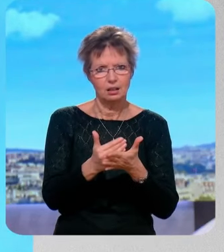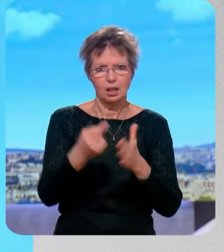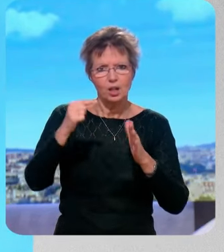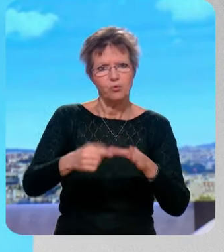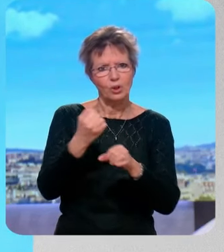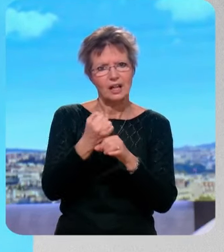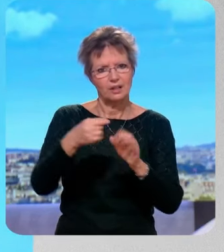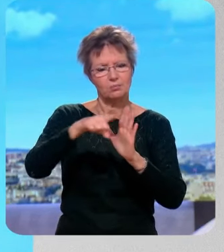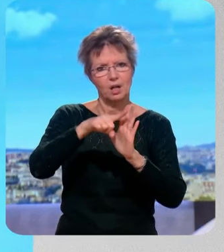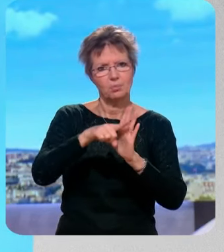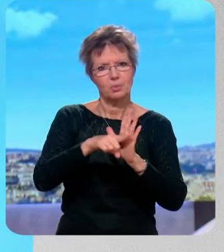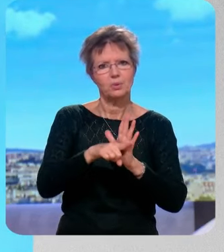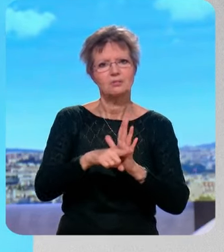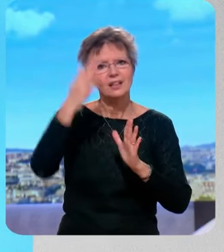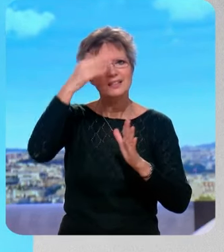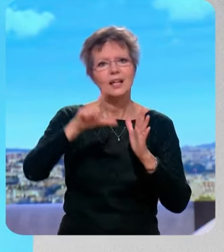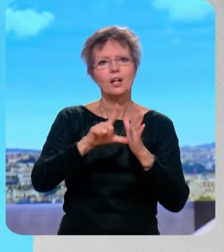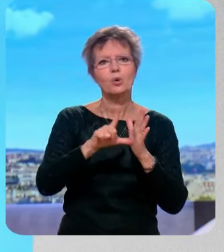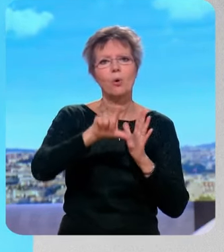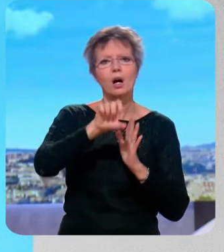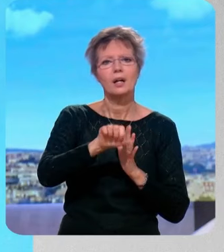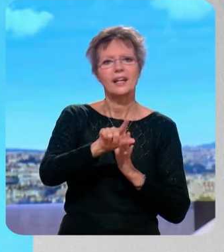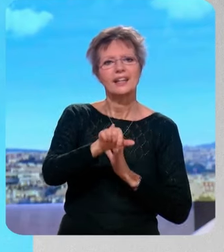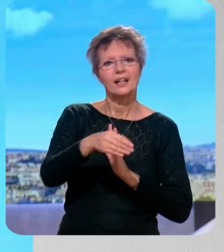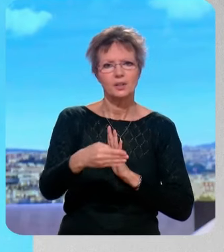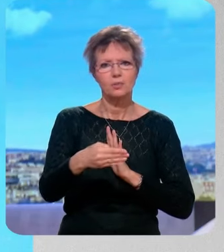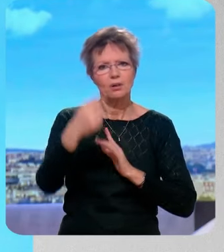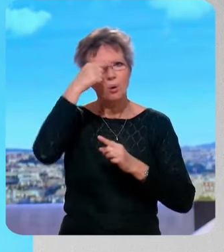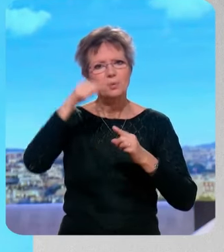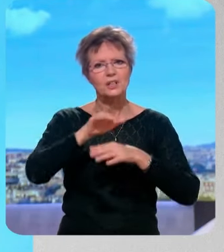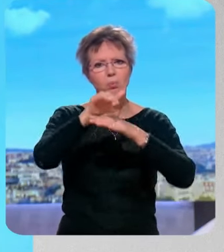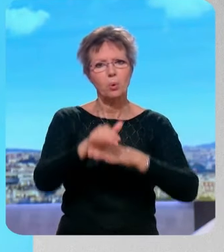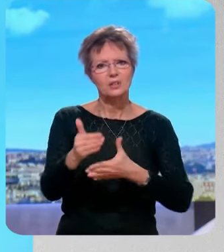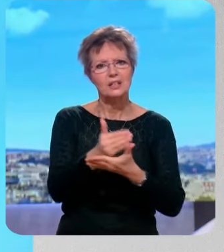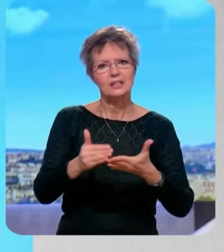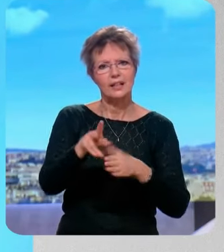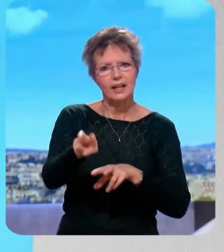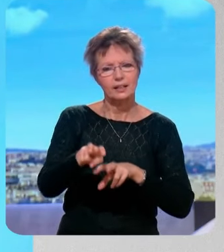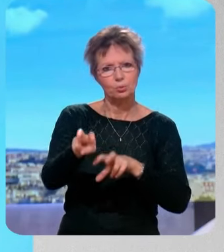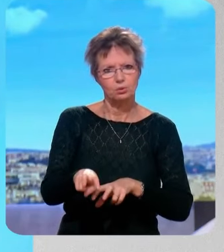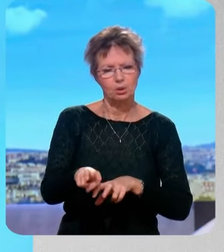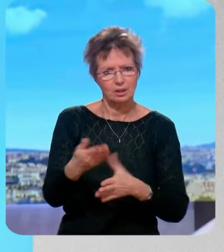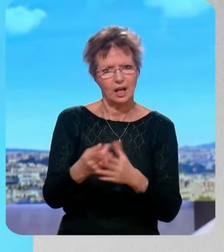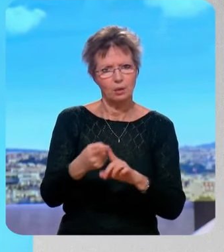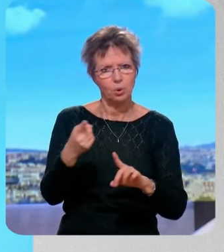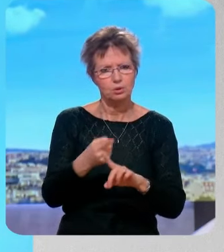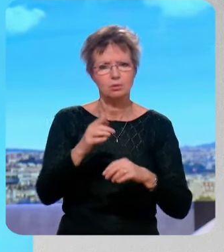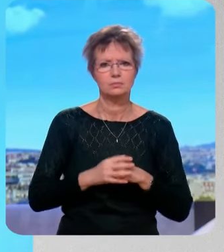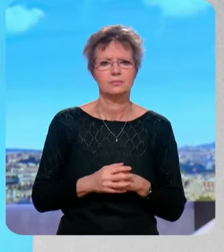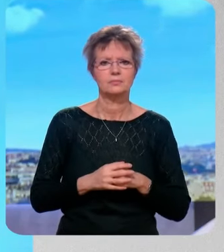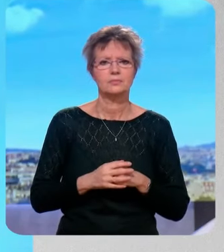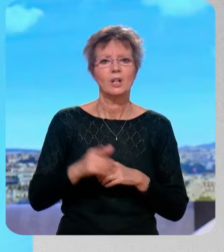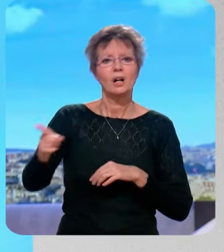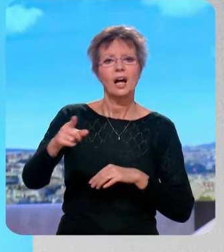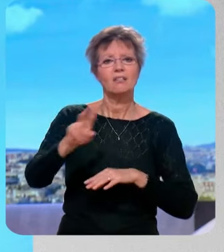s'assurer que EGALIM, la loi qui visait à faire en sorte que la matière première agricole soit payée, parce que décréter, c'est très bureaucratique ce que